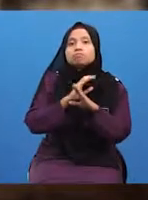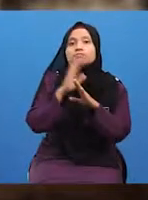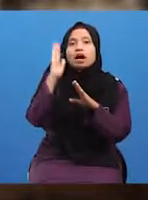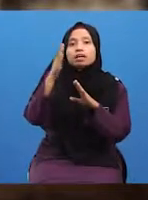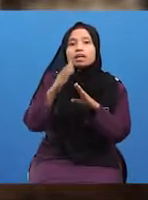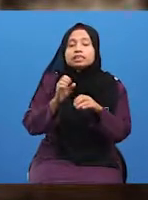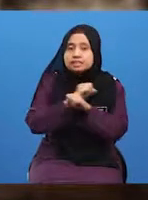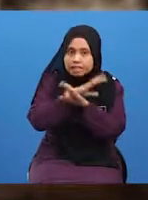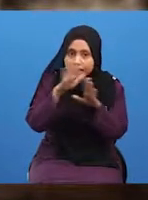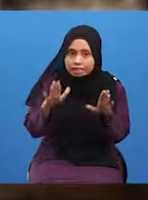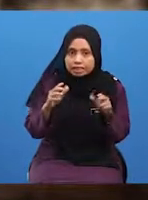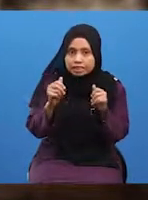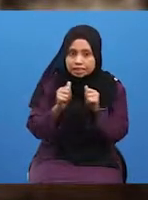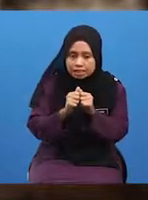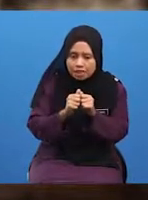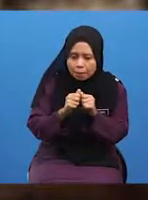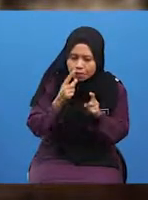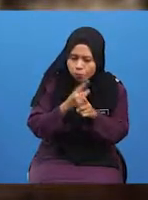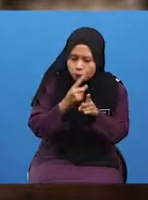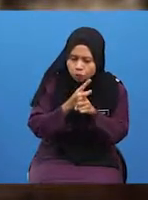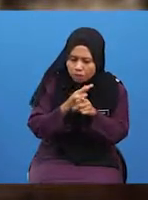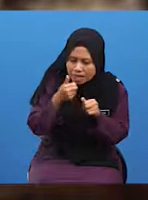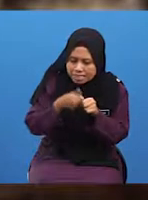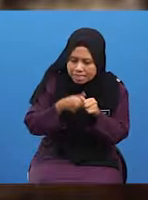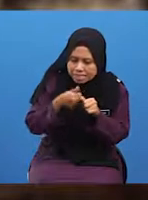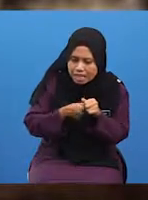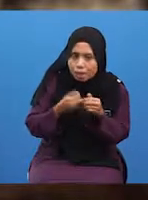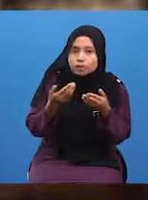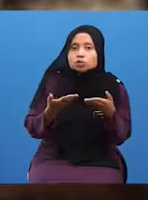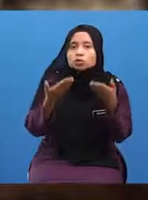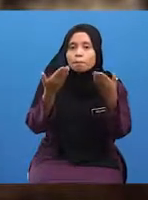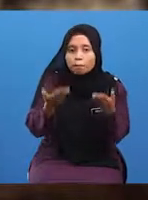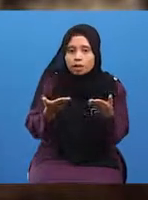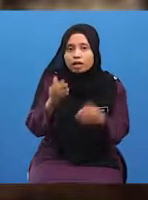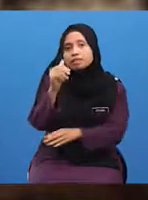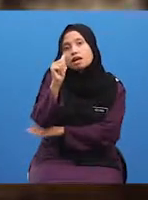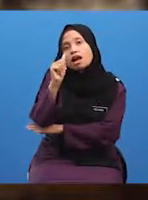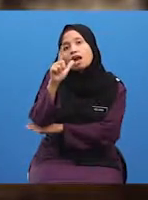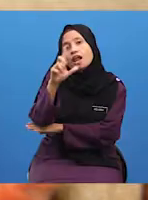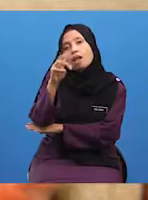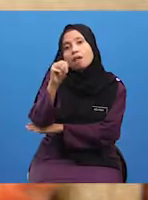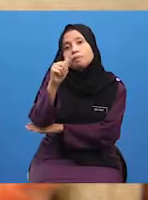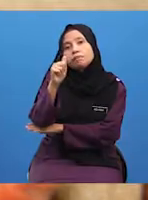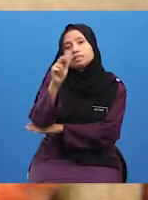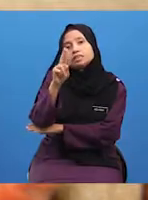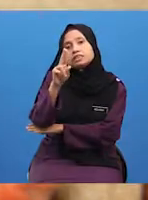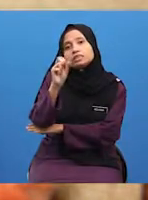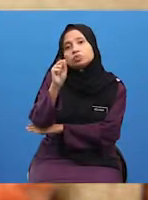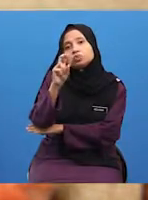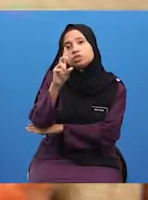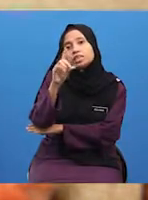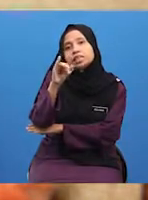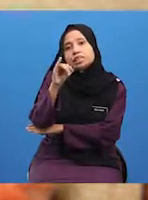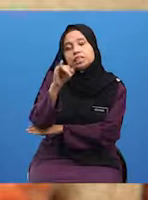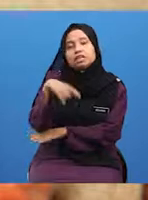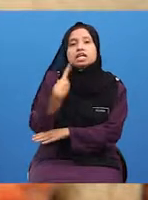memperjelaskan dengan terperinci setiap sumbangan Al-Mas'udi. Kita